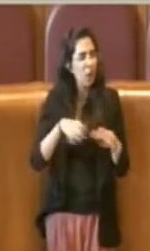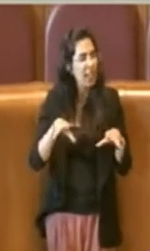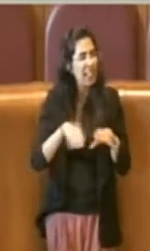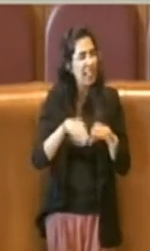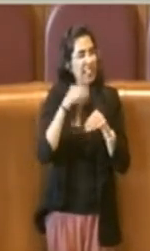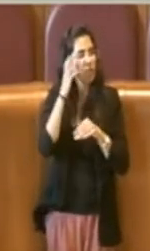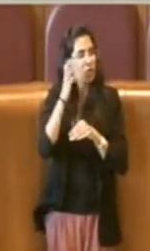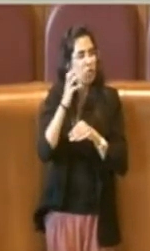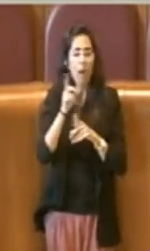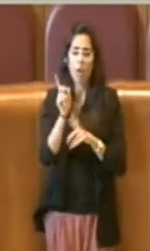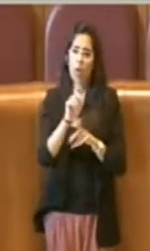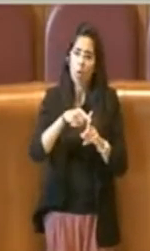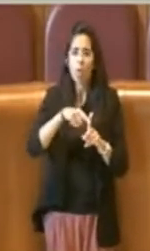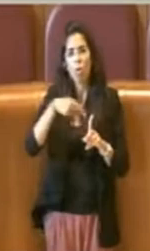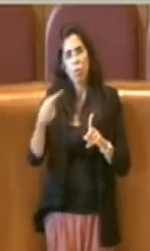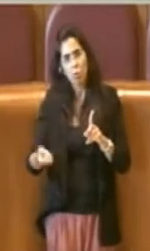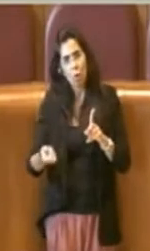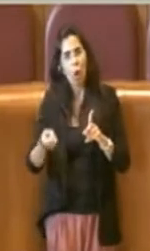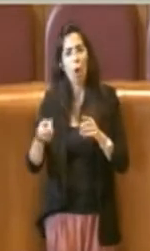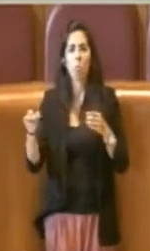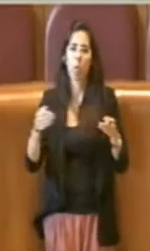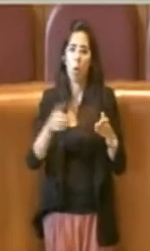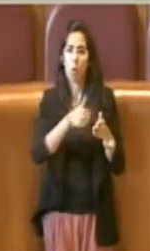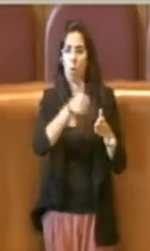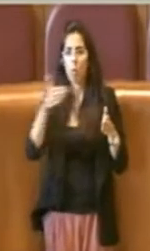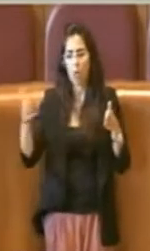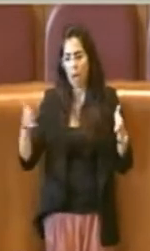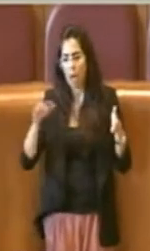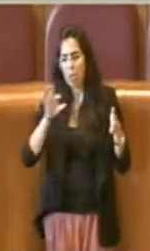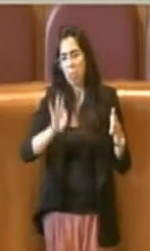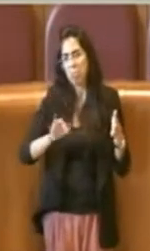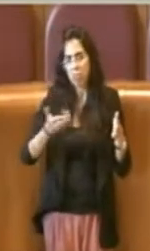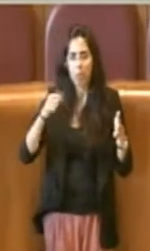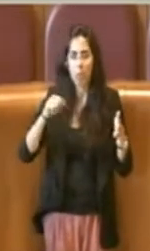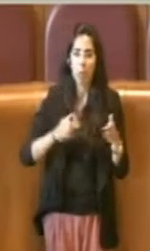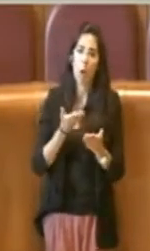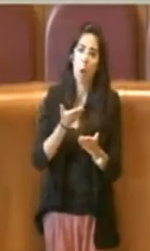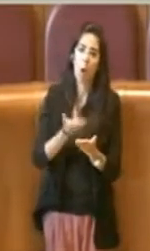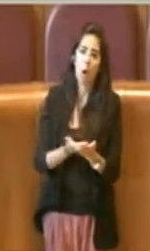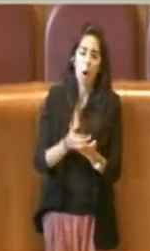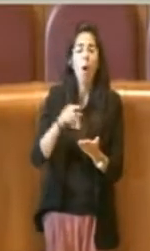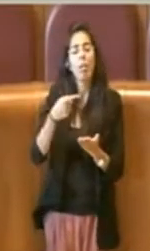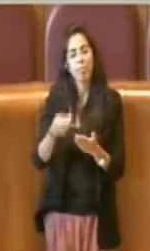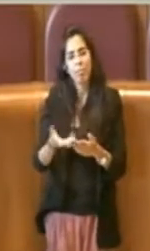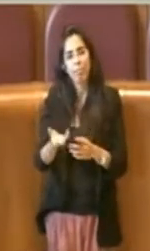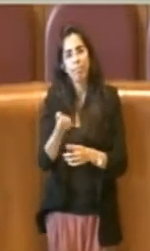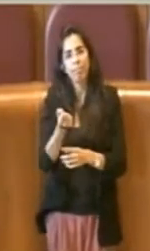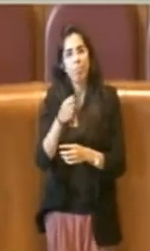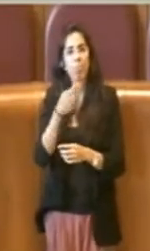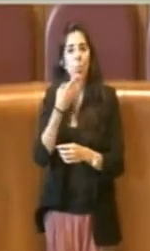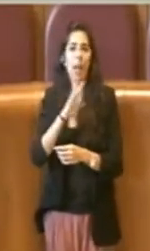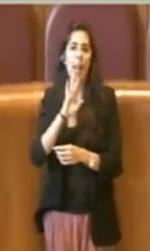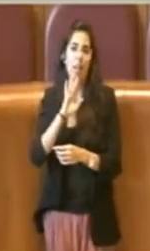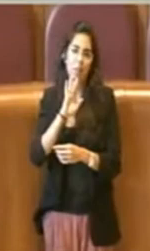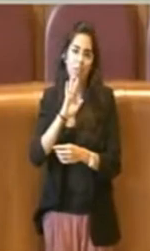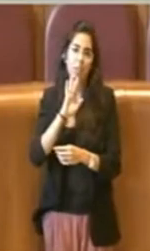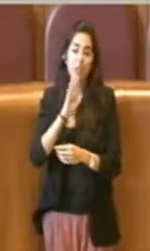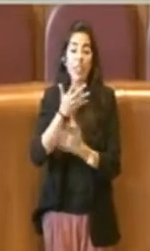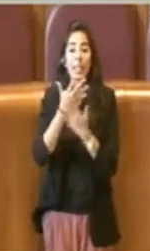poter godere di benefici. Naturalmente certificazione ISEE laddove intervenivano